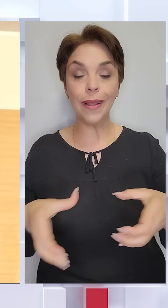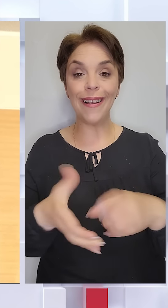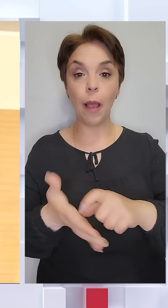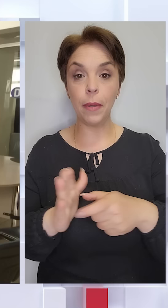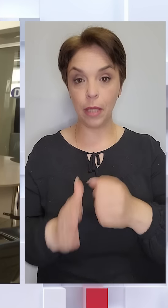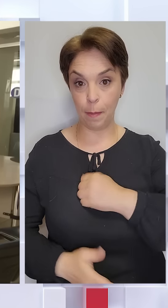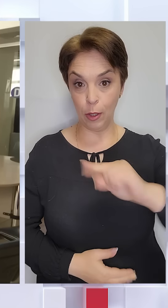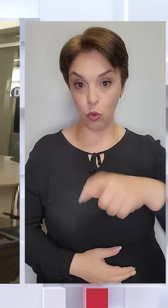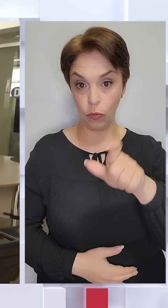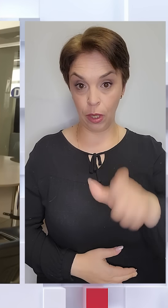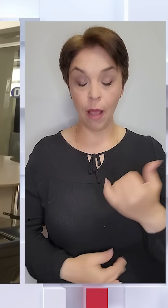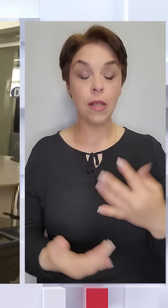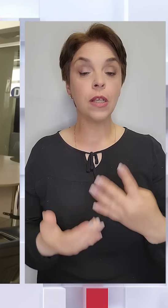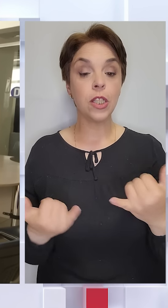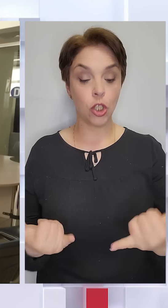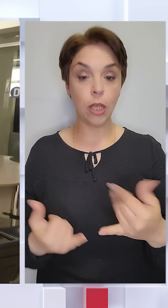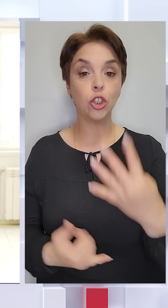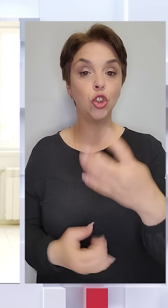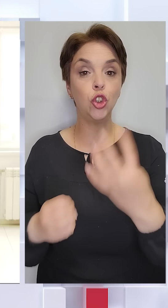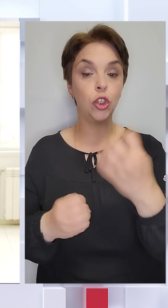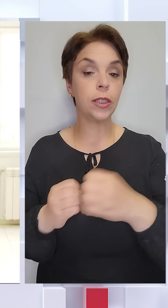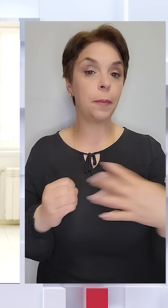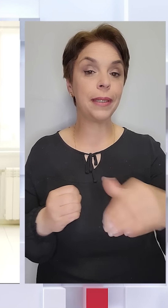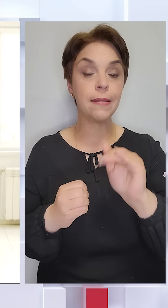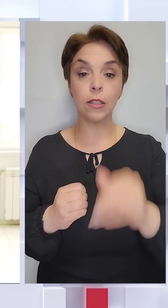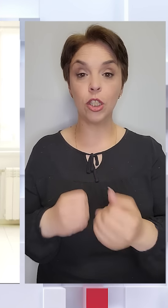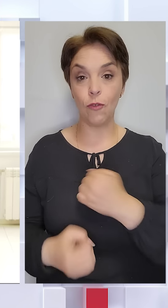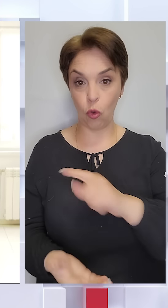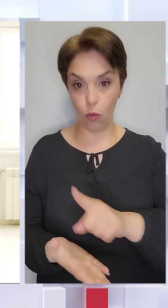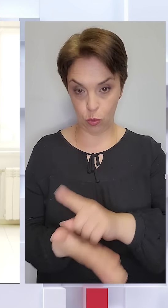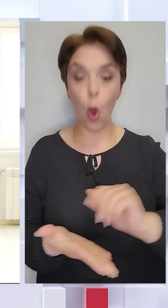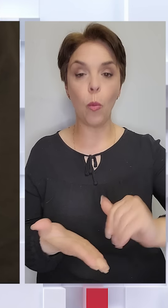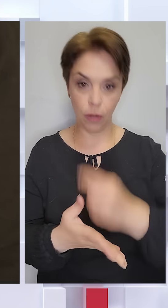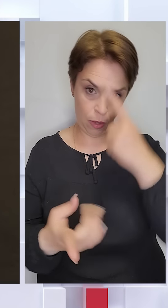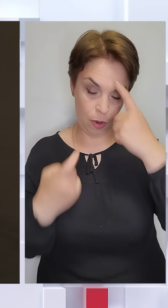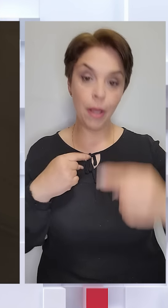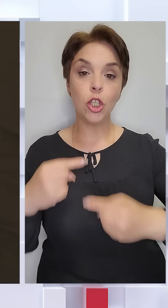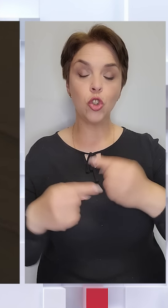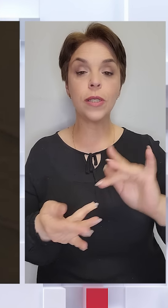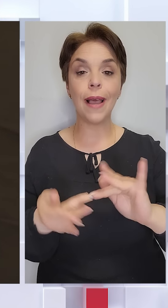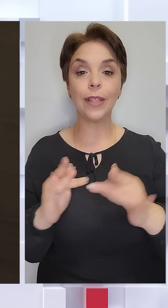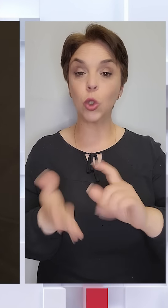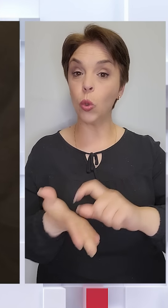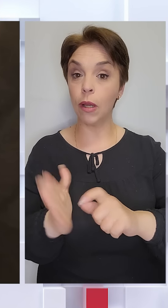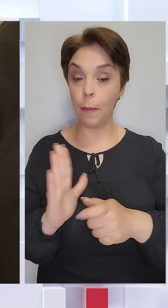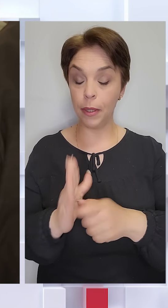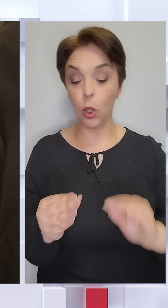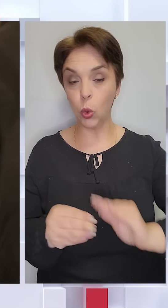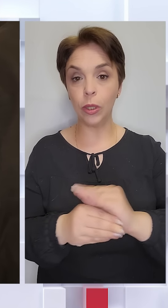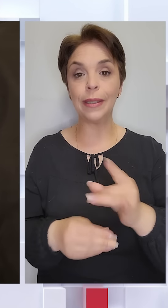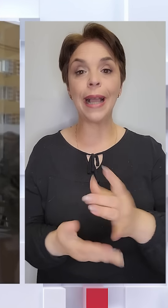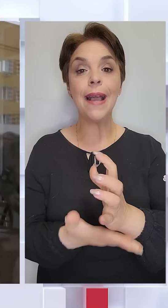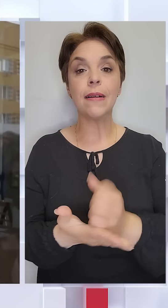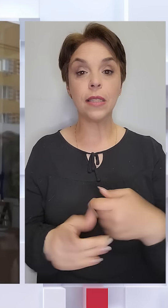Станом на зараз 415 тисяч військовозобов'язаних вже оновили дані саме через електронний кабінет. Додаток «Резерв